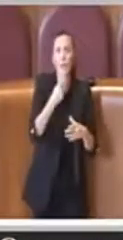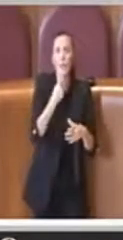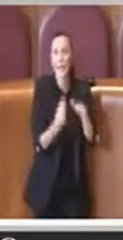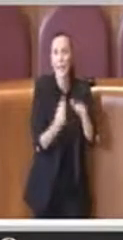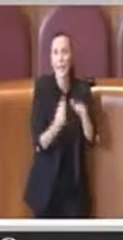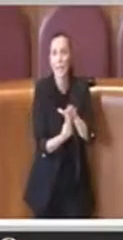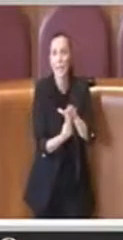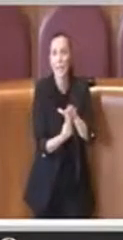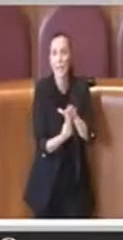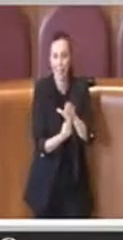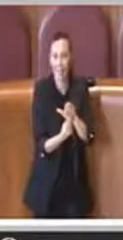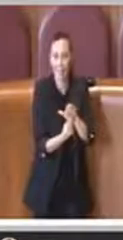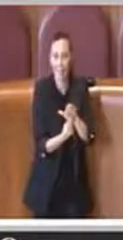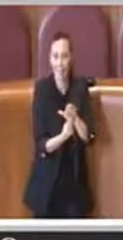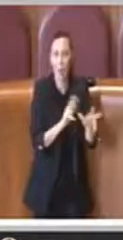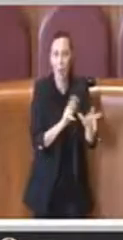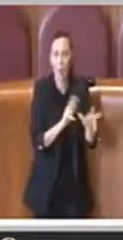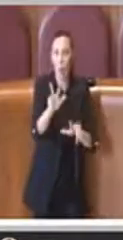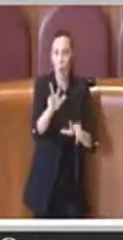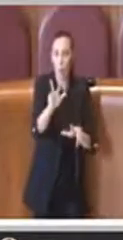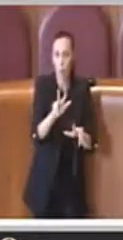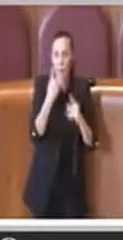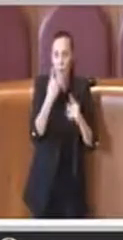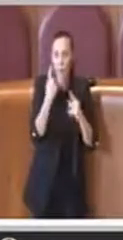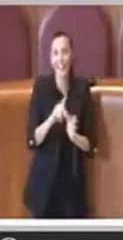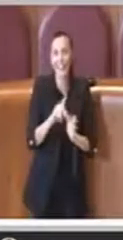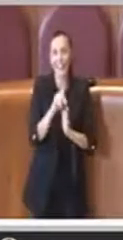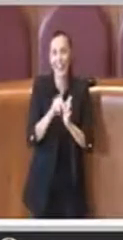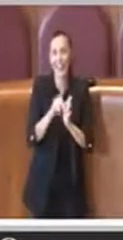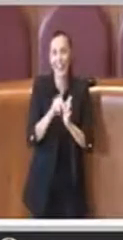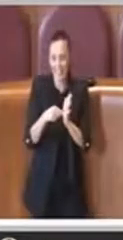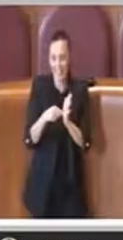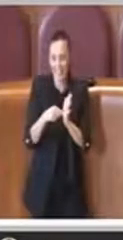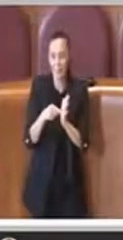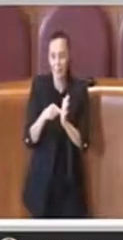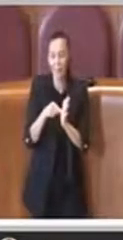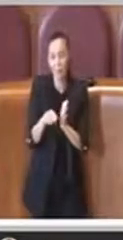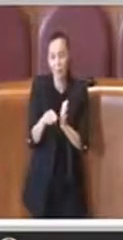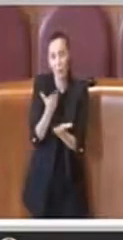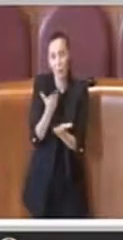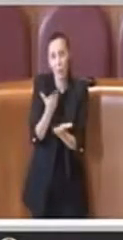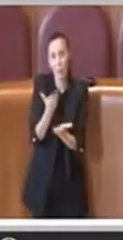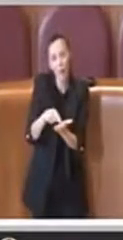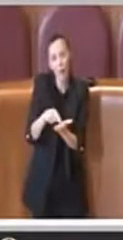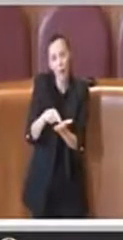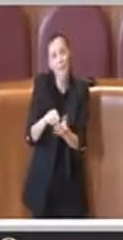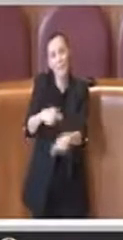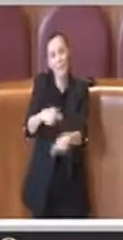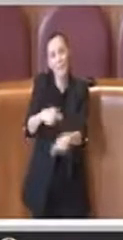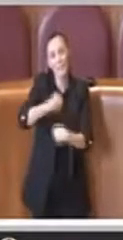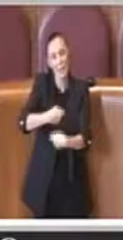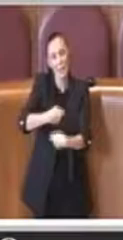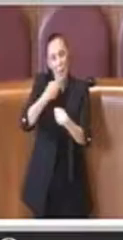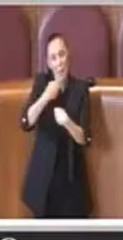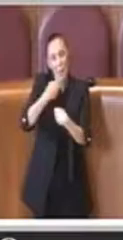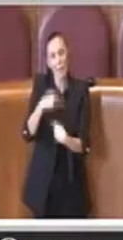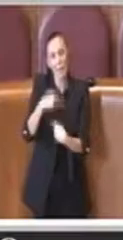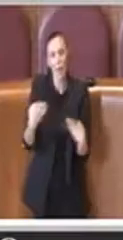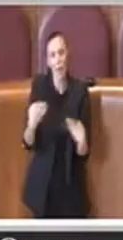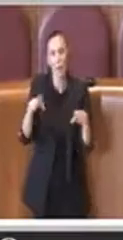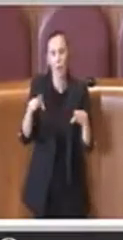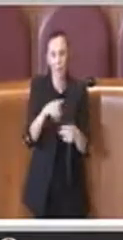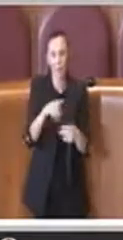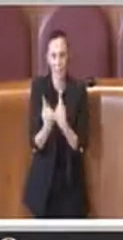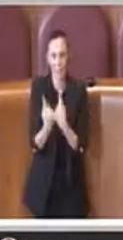Questa delibera deve essere sicuramente da stimolo a fare e a tentare di chiudere il cerchio e io mi